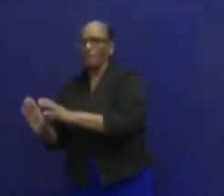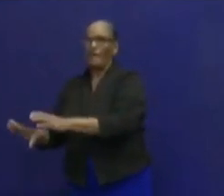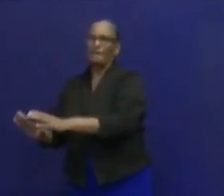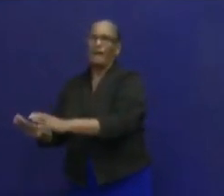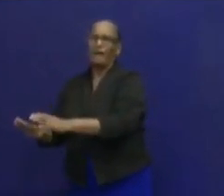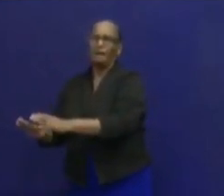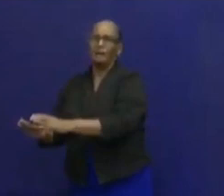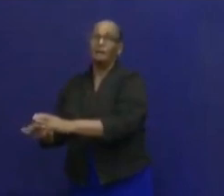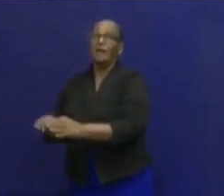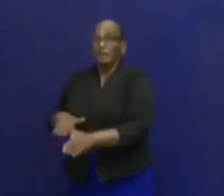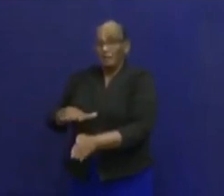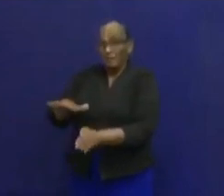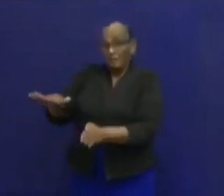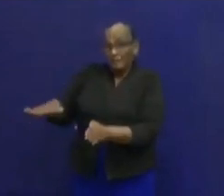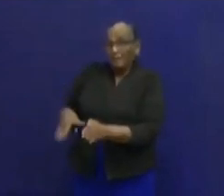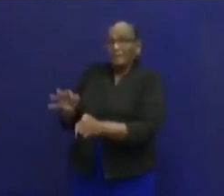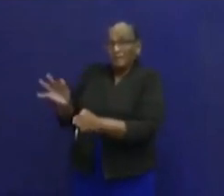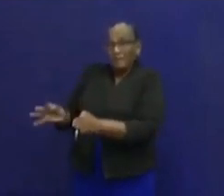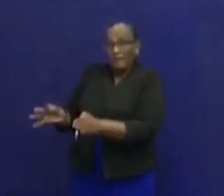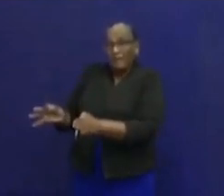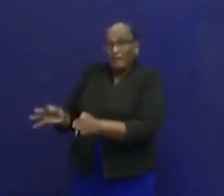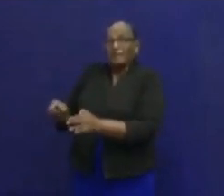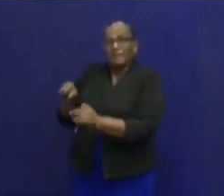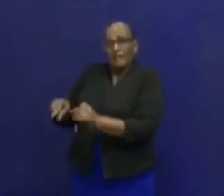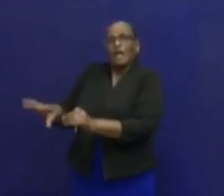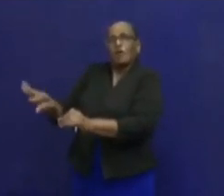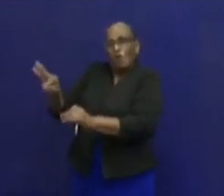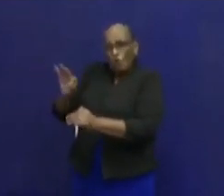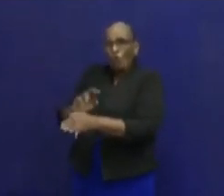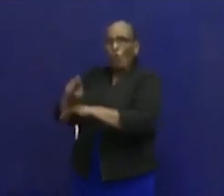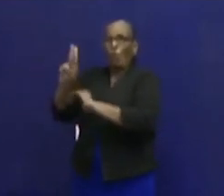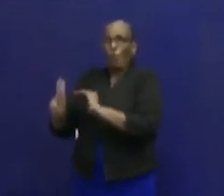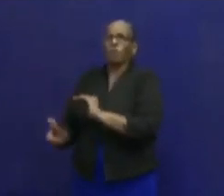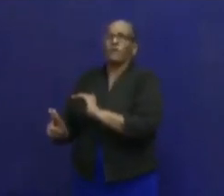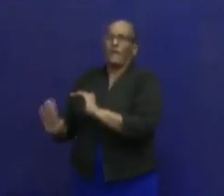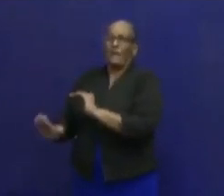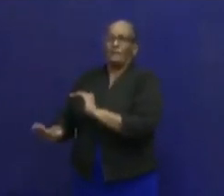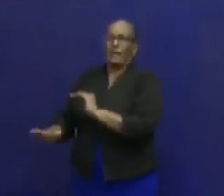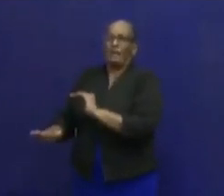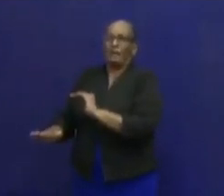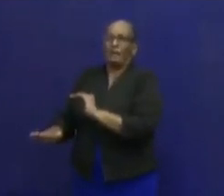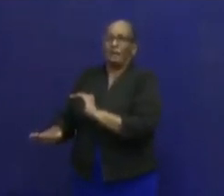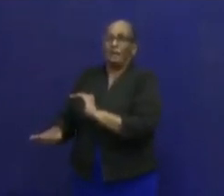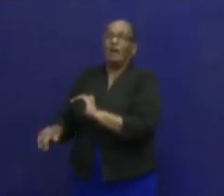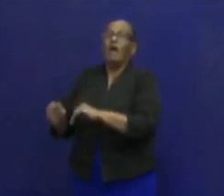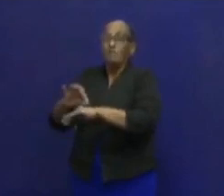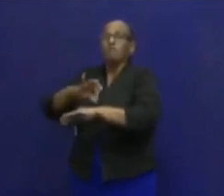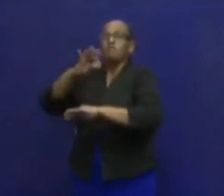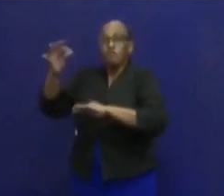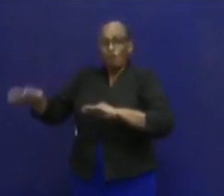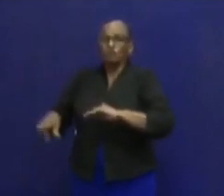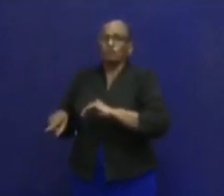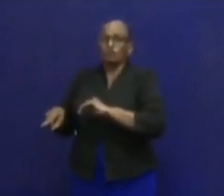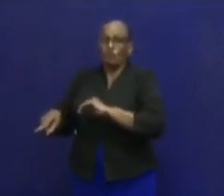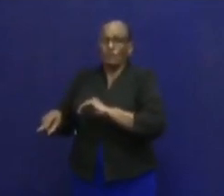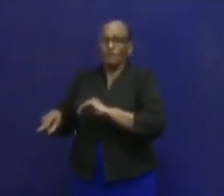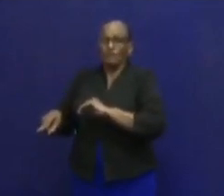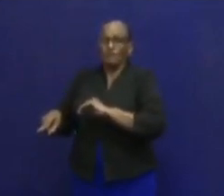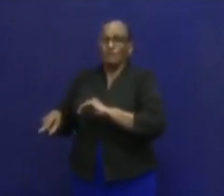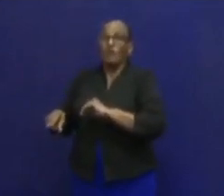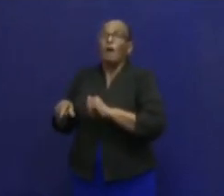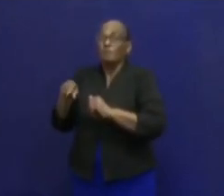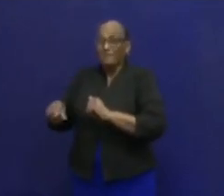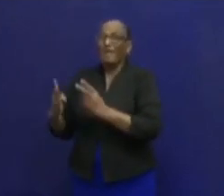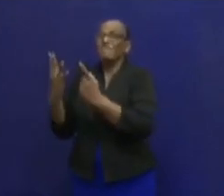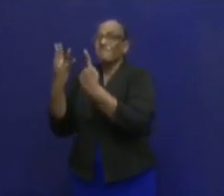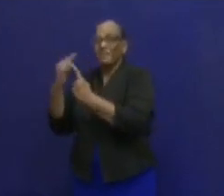gaat dus in een plek, welke uitgekozen is door de overheid, gesanctioneerd door volksgezondheid, om daar de